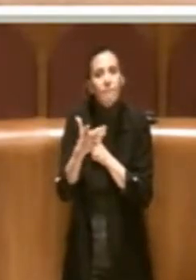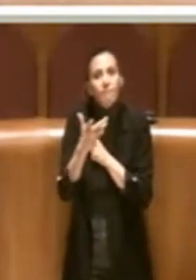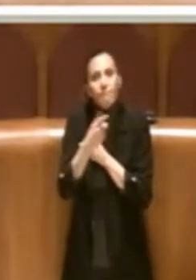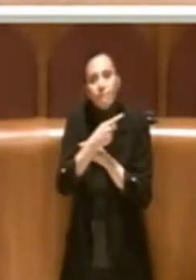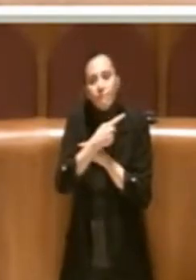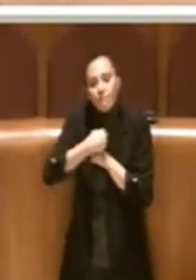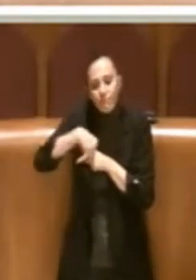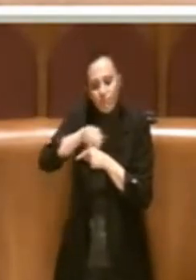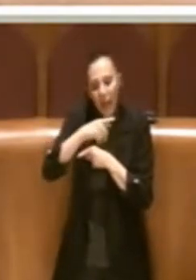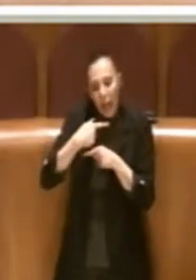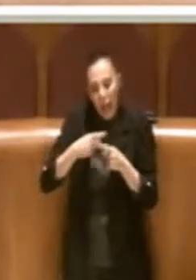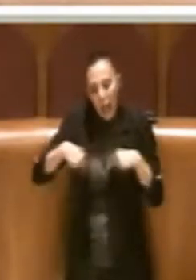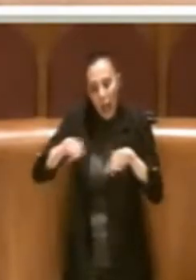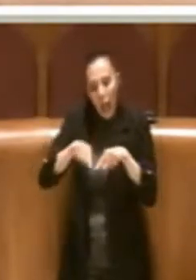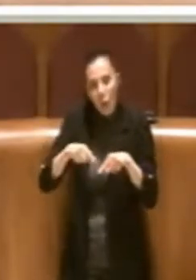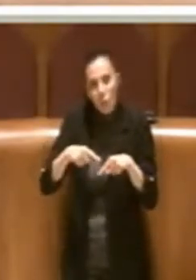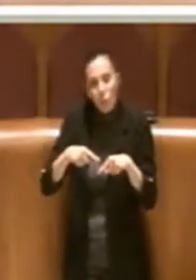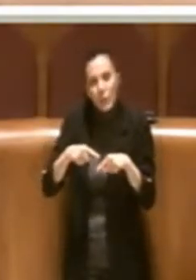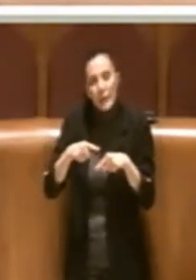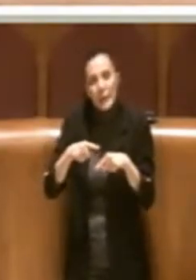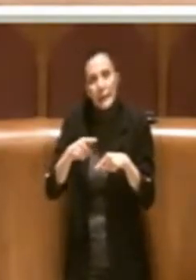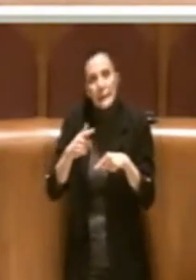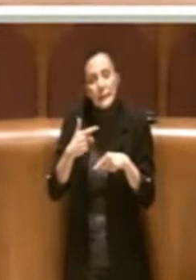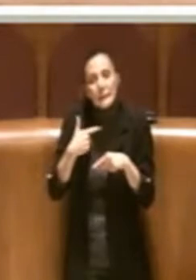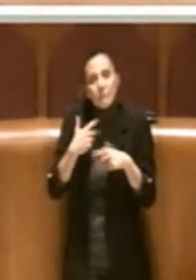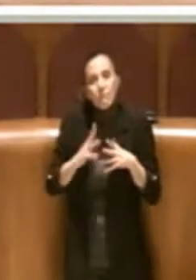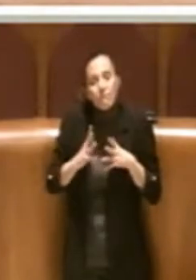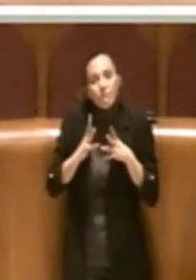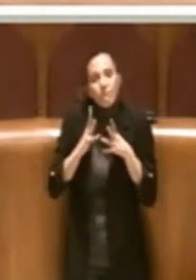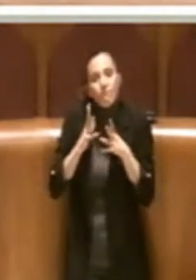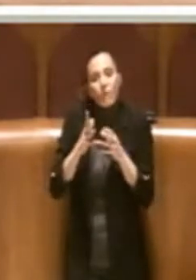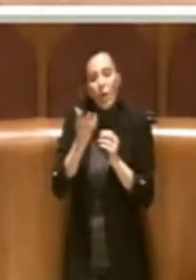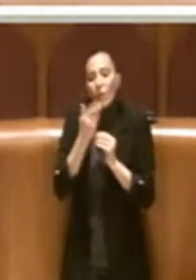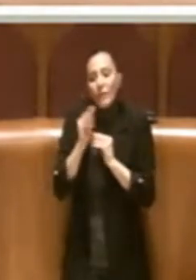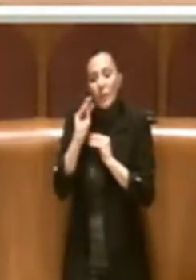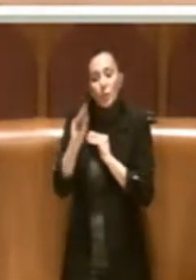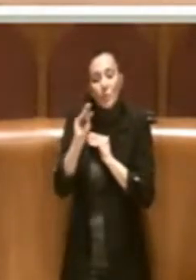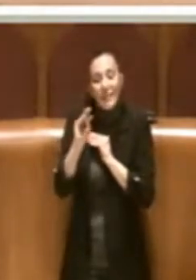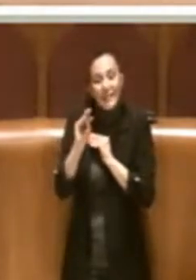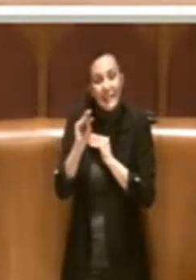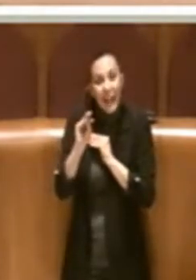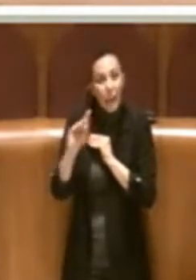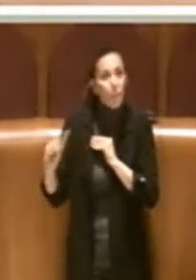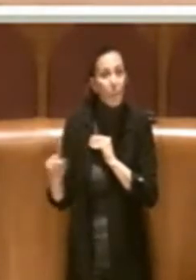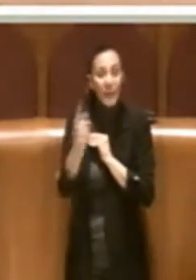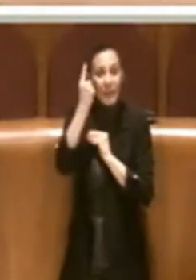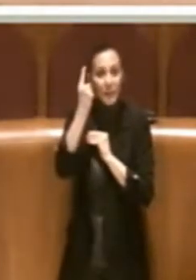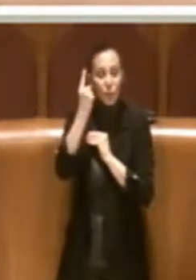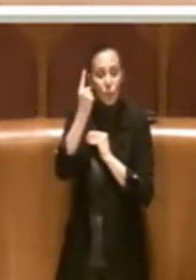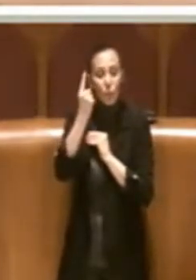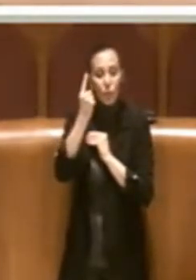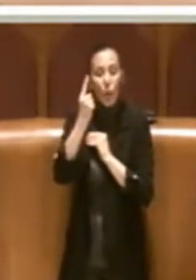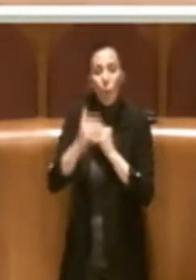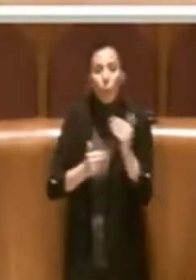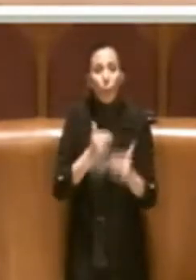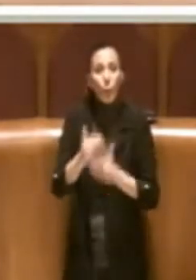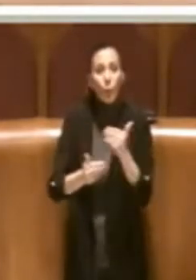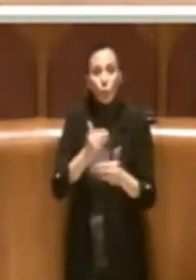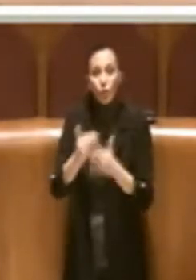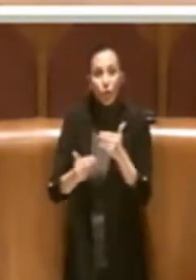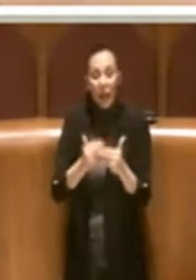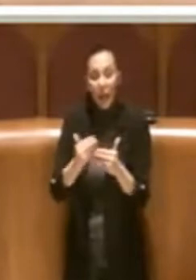dell'Aula è quella di chiedere innanzitutto di procedere rapidissimamente ad